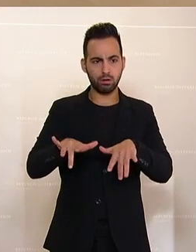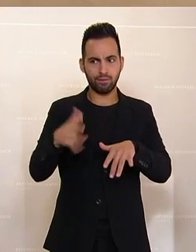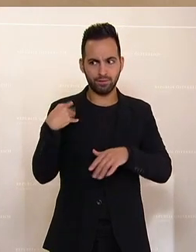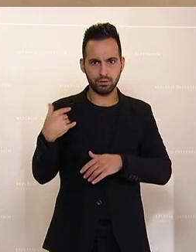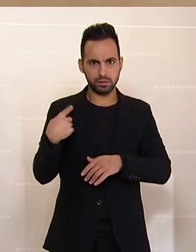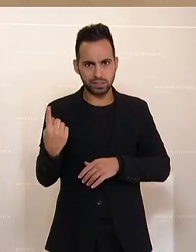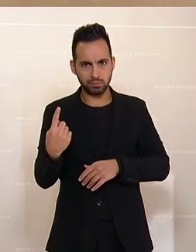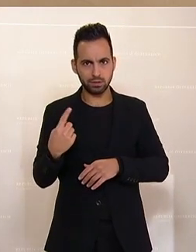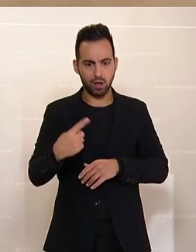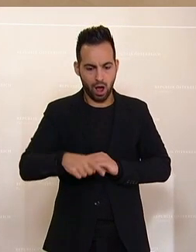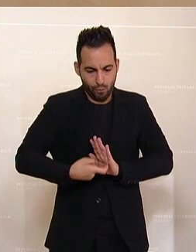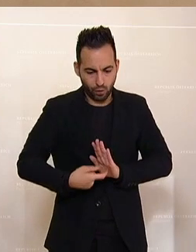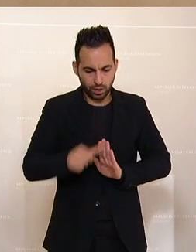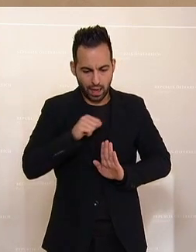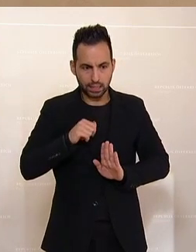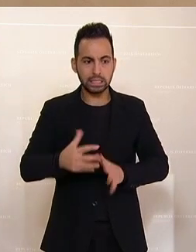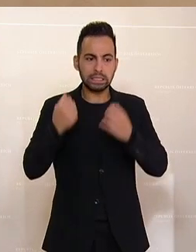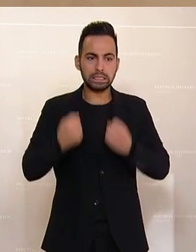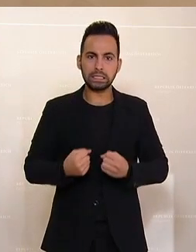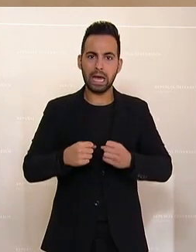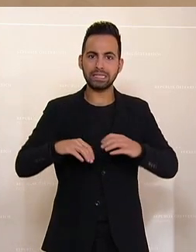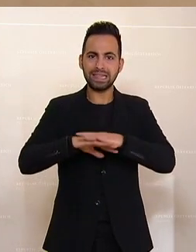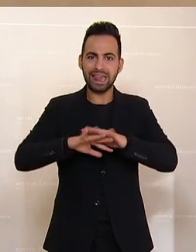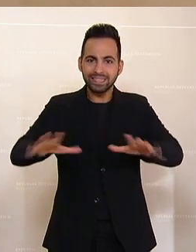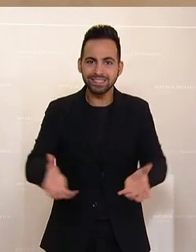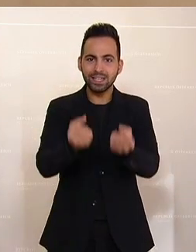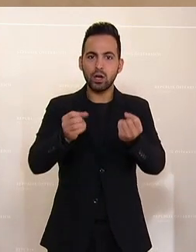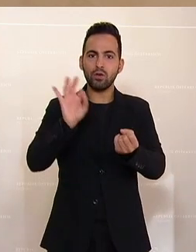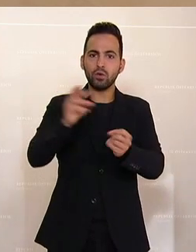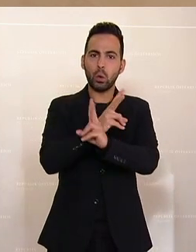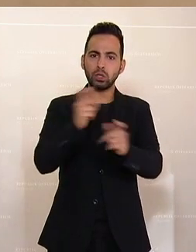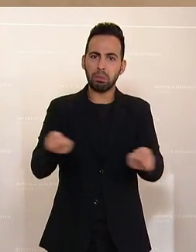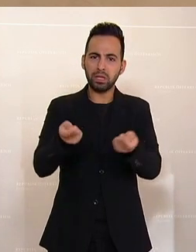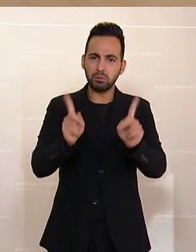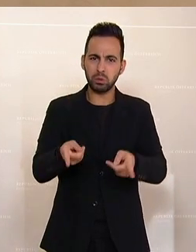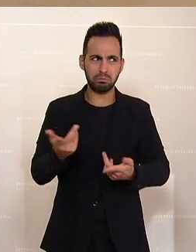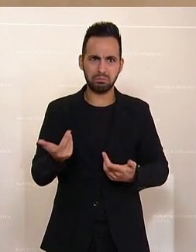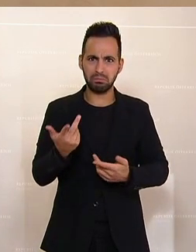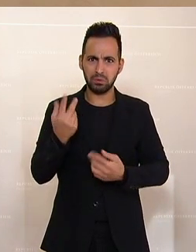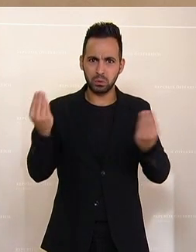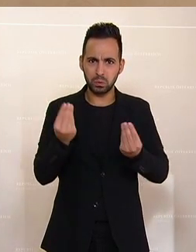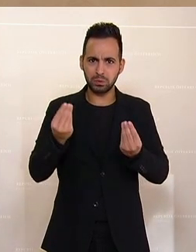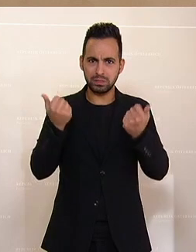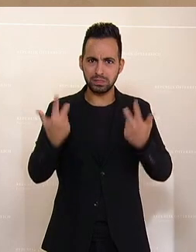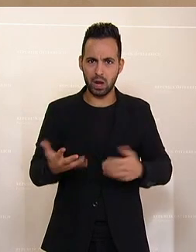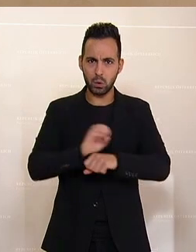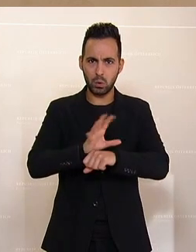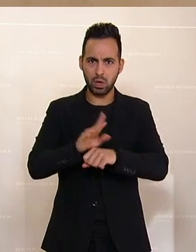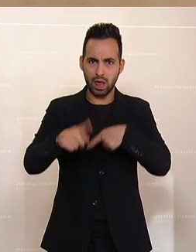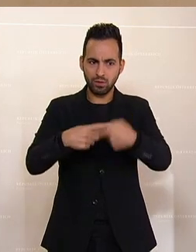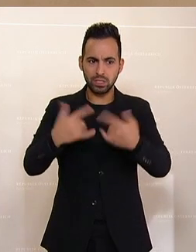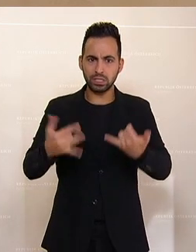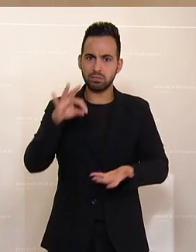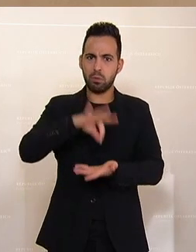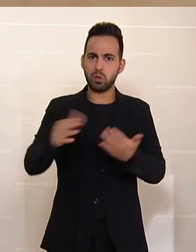wieder einmal selbst auf, ein Sicherheitsnetz für österreichische Betriebe aufzuspannen. Aufgrund der besorgungserregenden Covid-Entwicklung werden